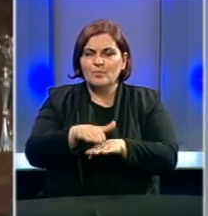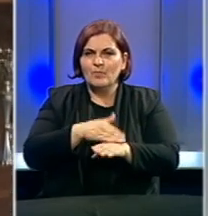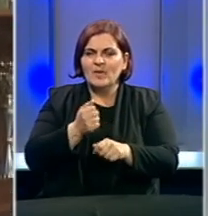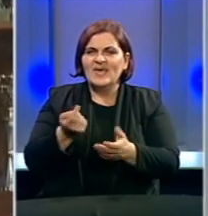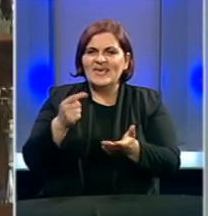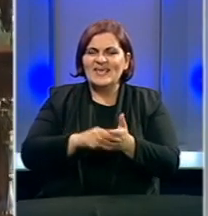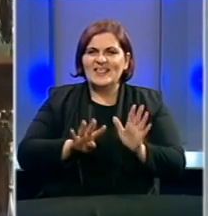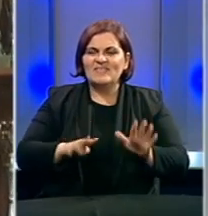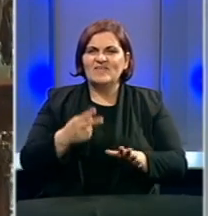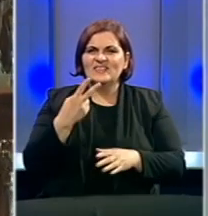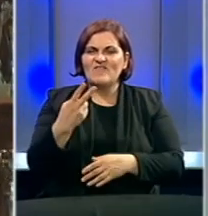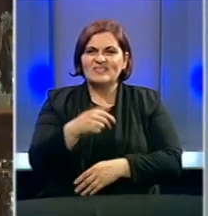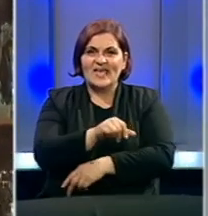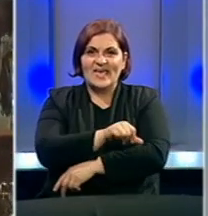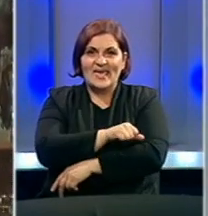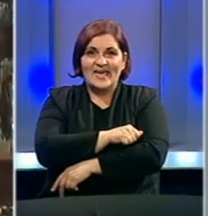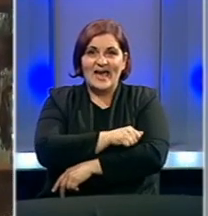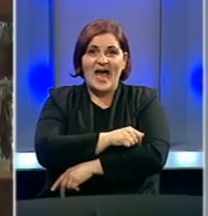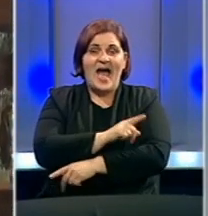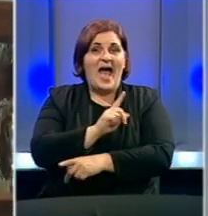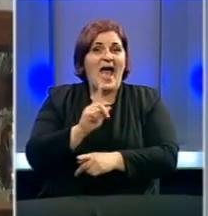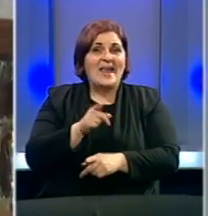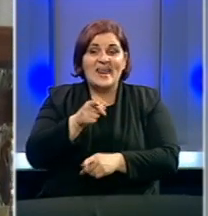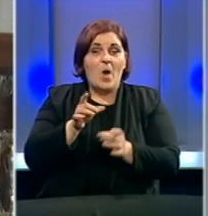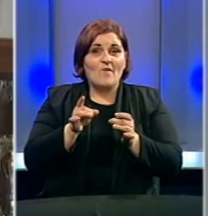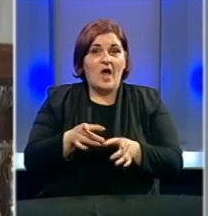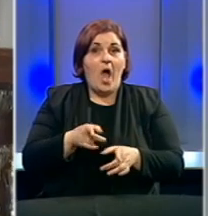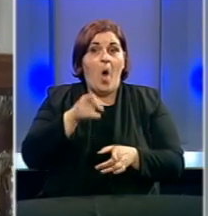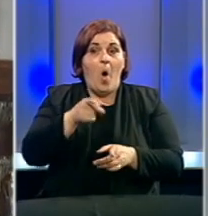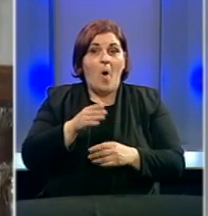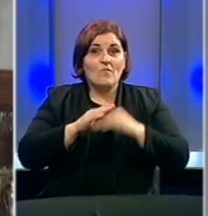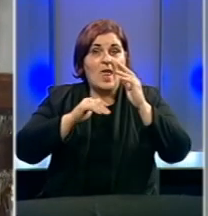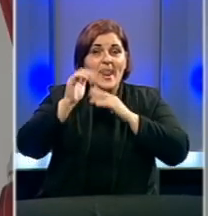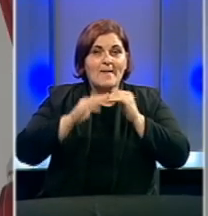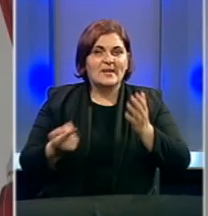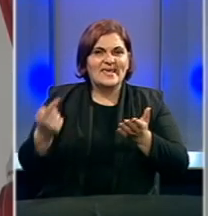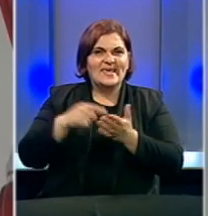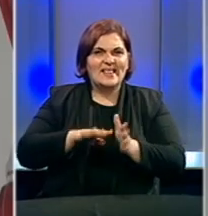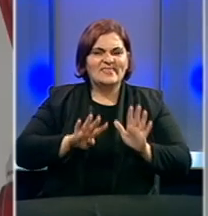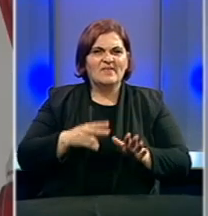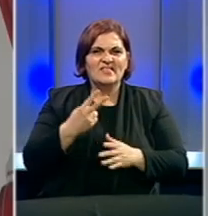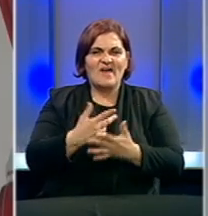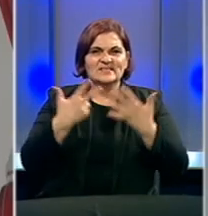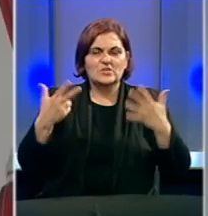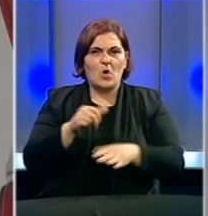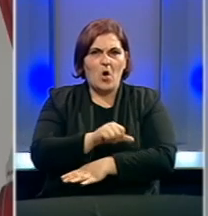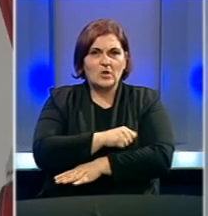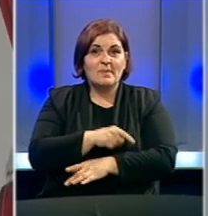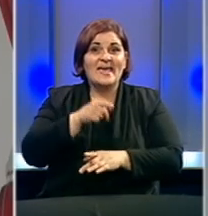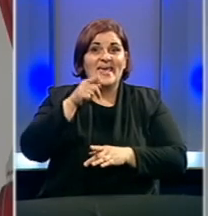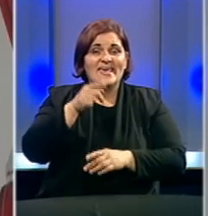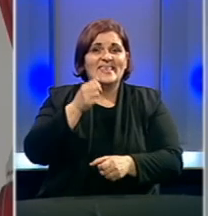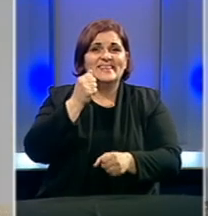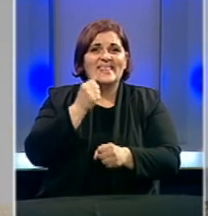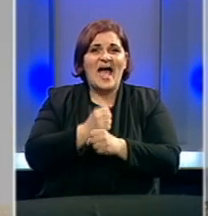radom 1920. godine, no ne na ovoj adresi. Ovaj objekat napravljen je 1928. godine i tada je